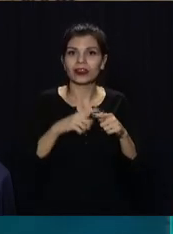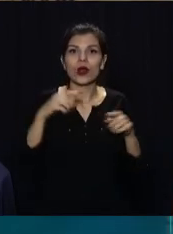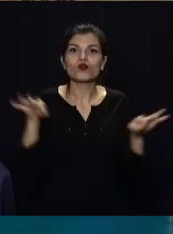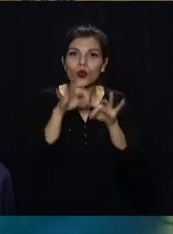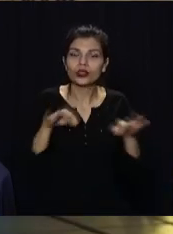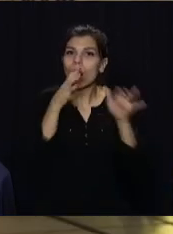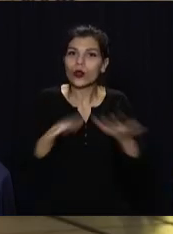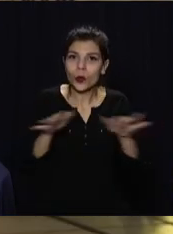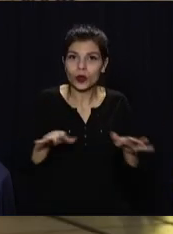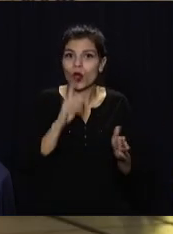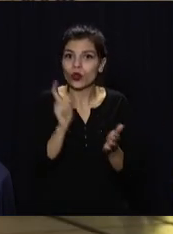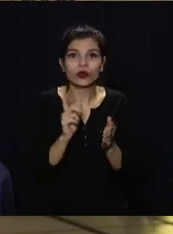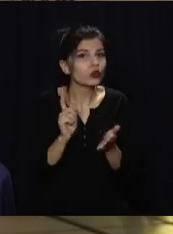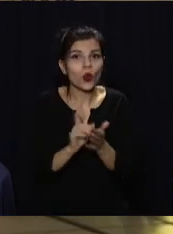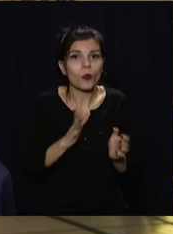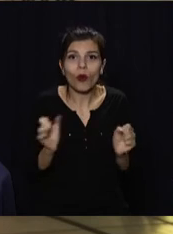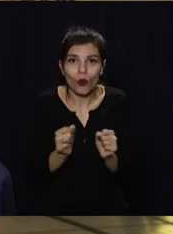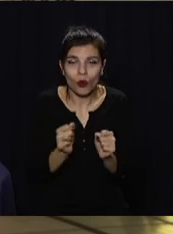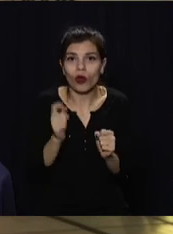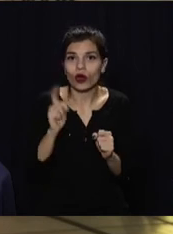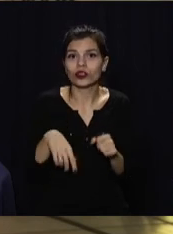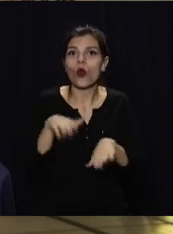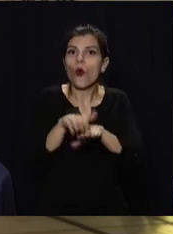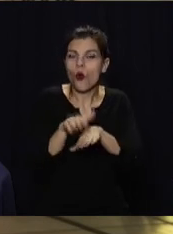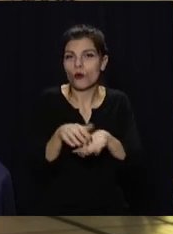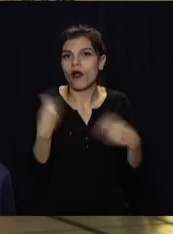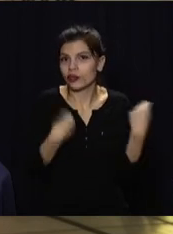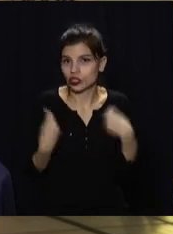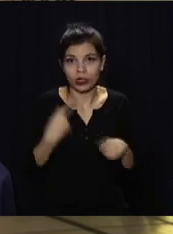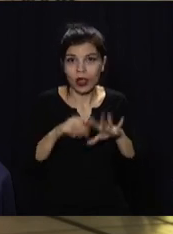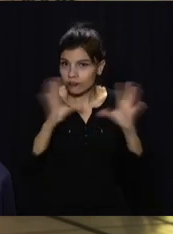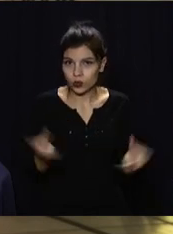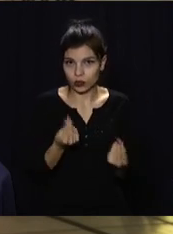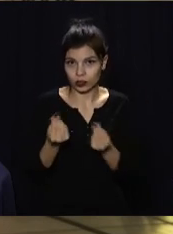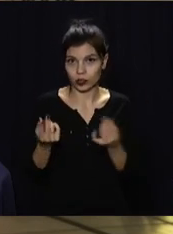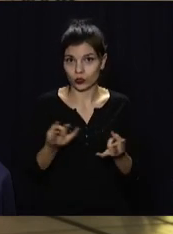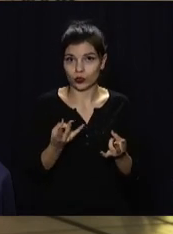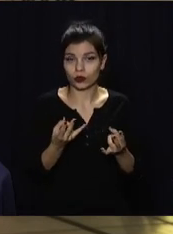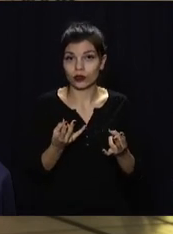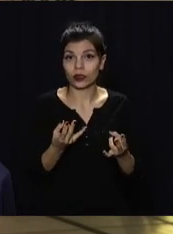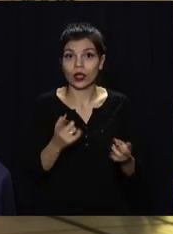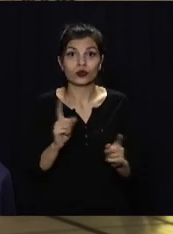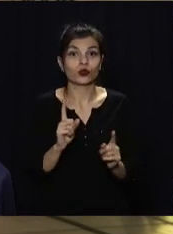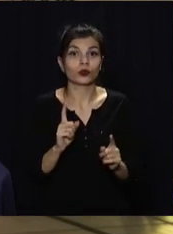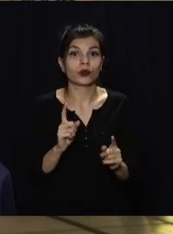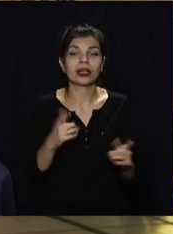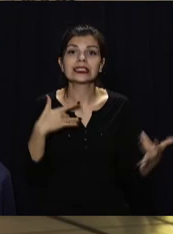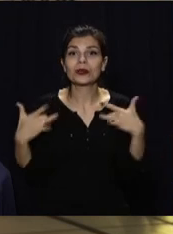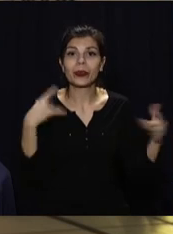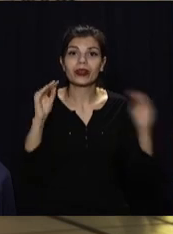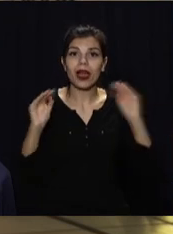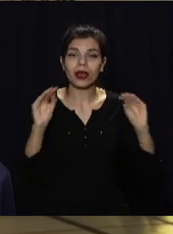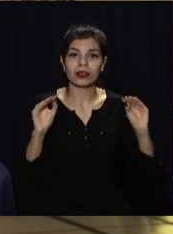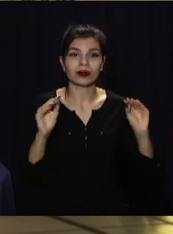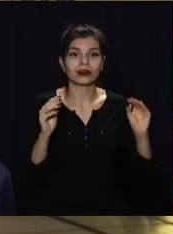отоплення. Не дозволи бути холодно, навіть якась обувь, одежда, але на це все нужны средства. Щоб спектакль чи